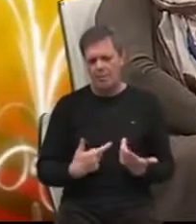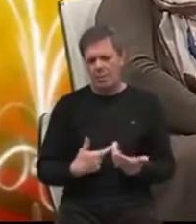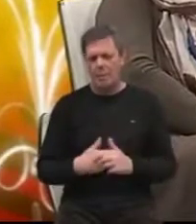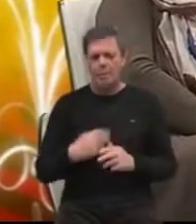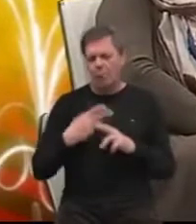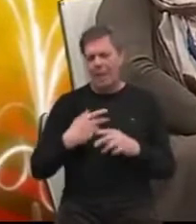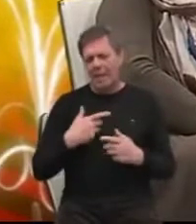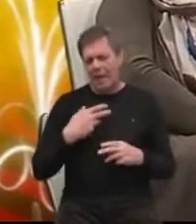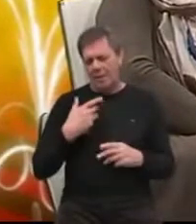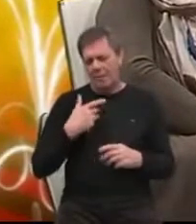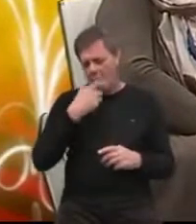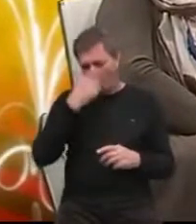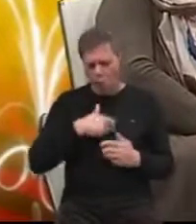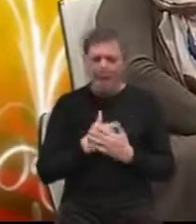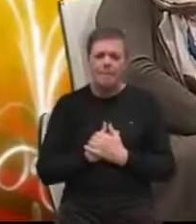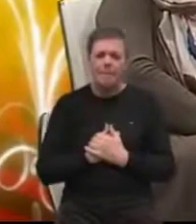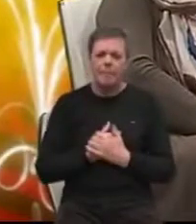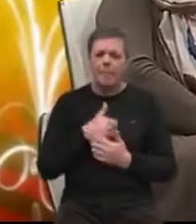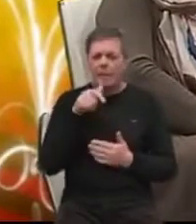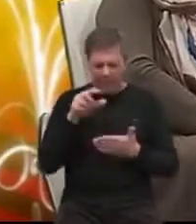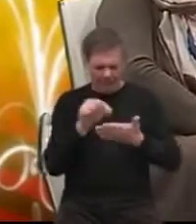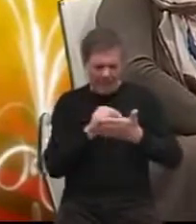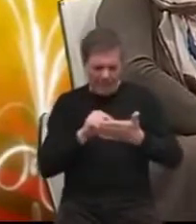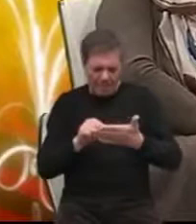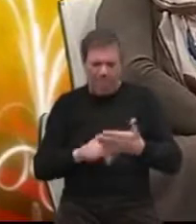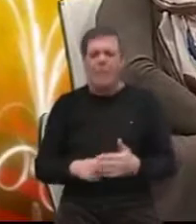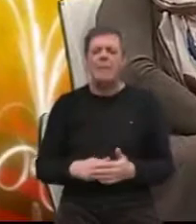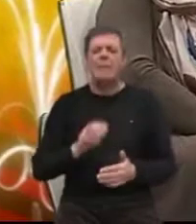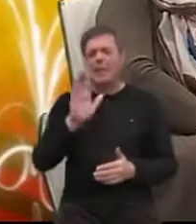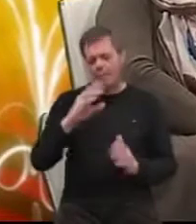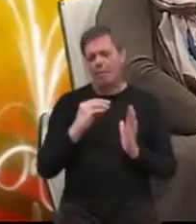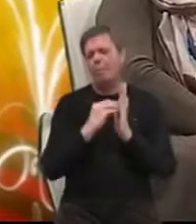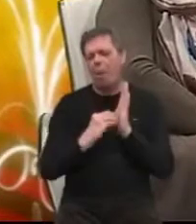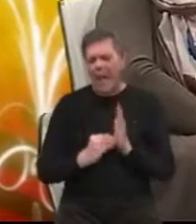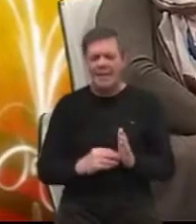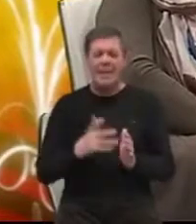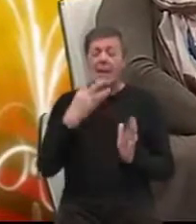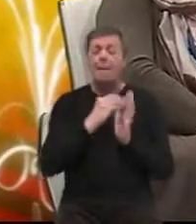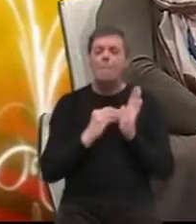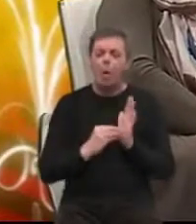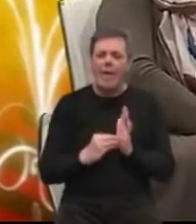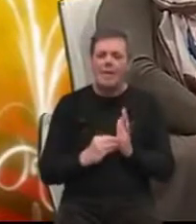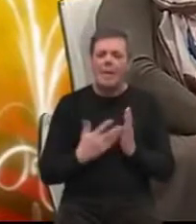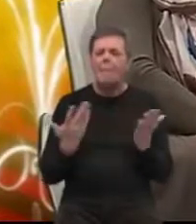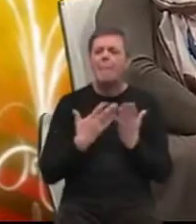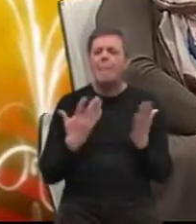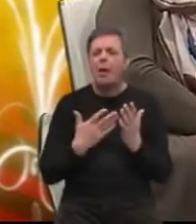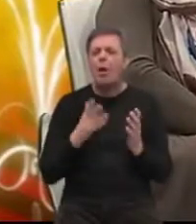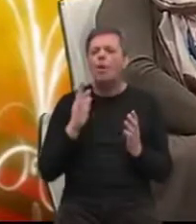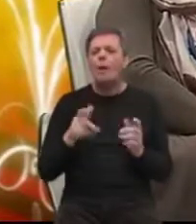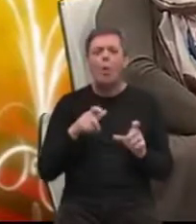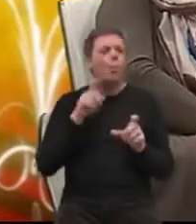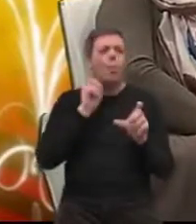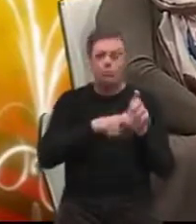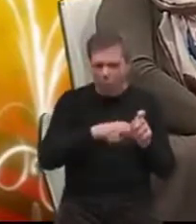osoba koja je bolesna i njih bi bili napisani njeni podaci i podaci na koje se mogu